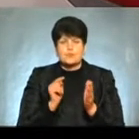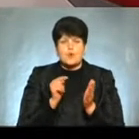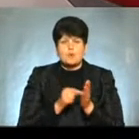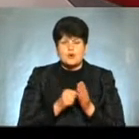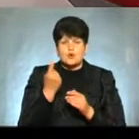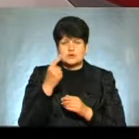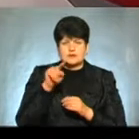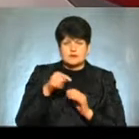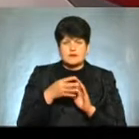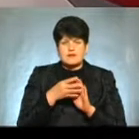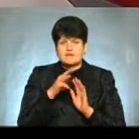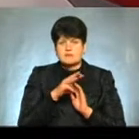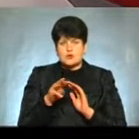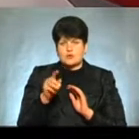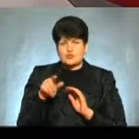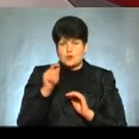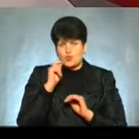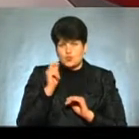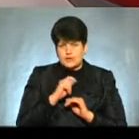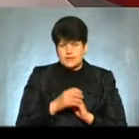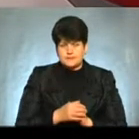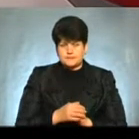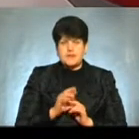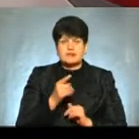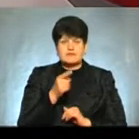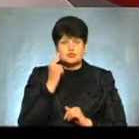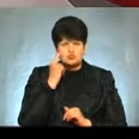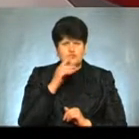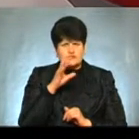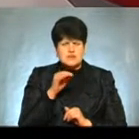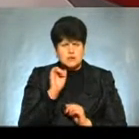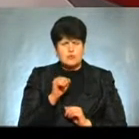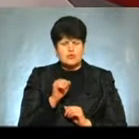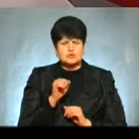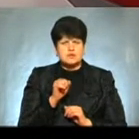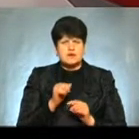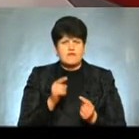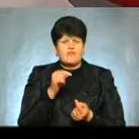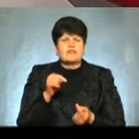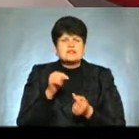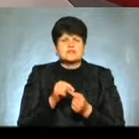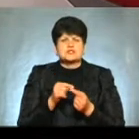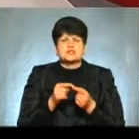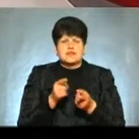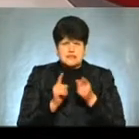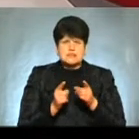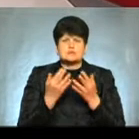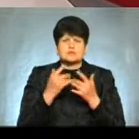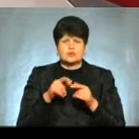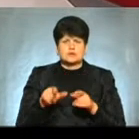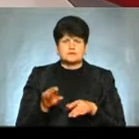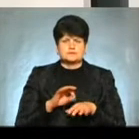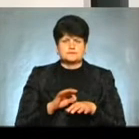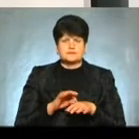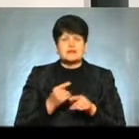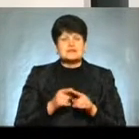,9 мільйонів людей в Україні Як на вашу думку, чи взагалі можна визначити реальну кількість жертв цієї катастрофи? Це